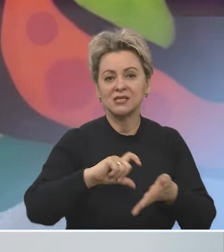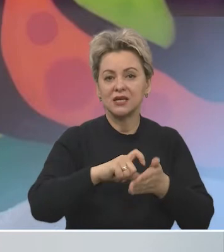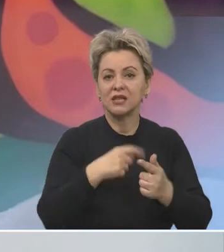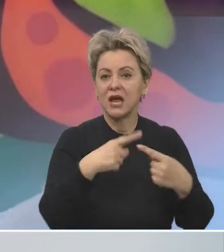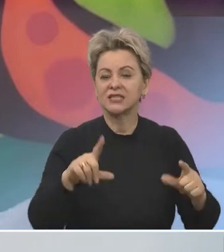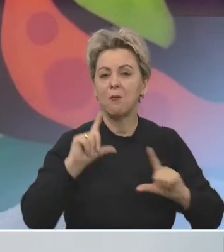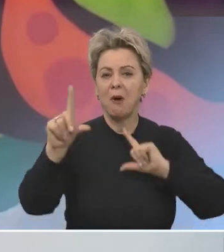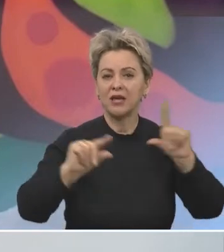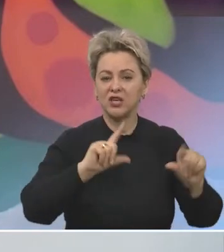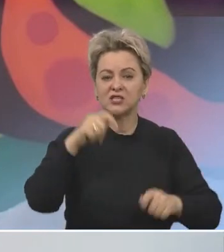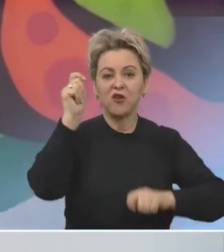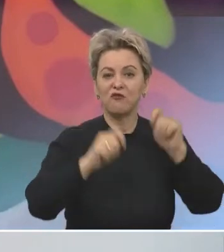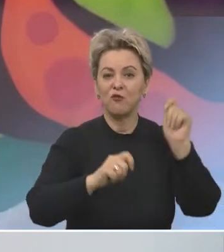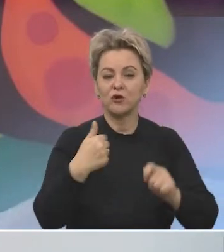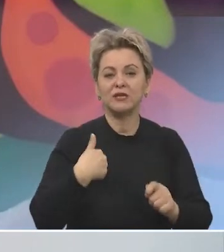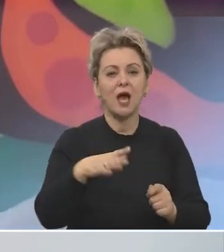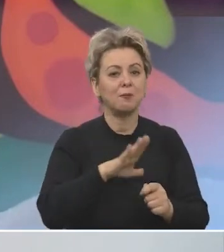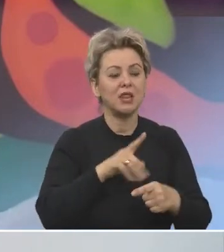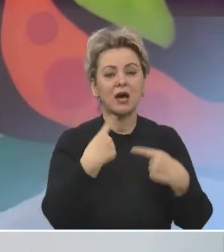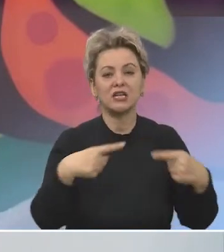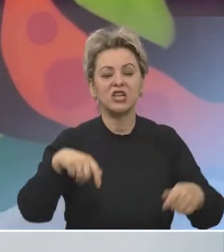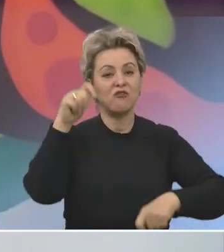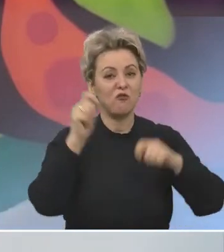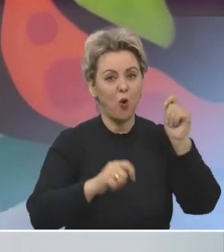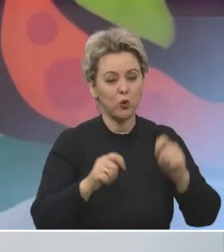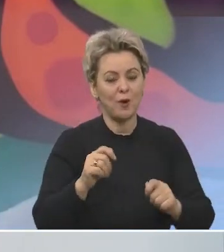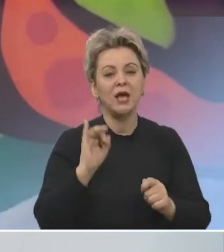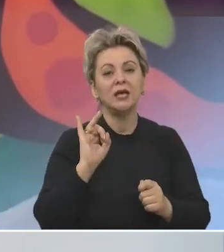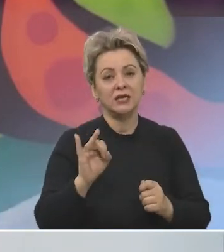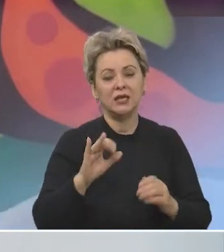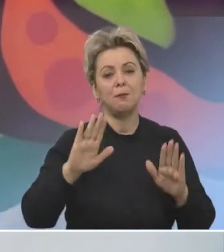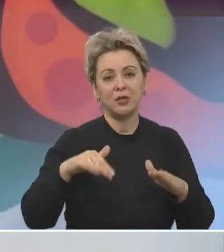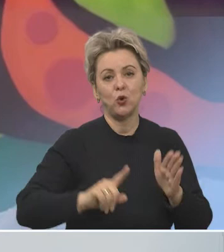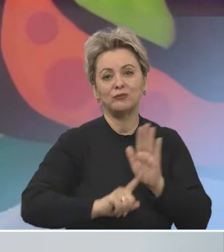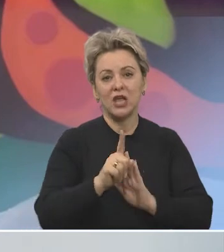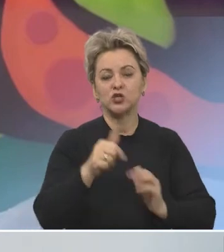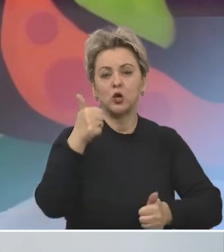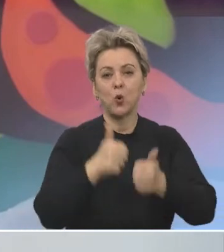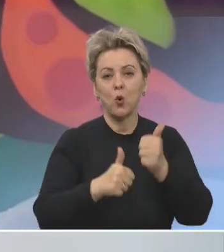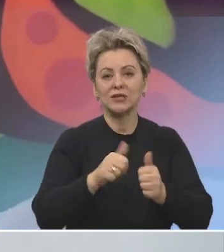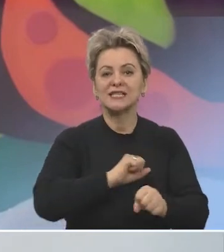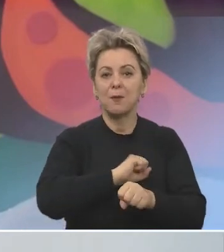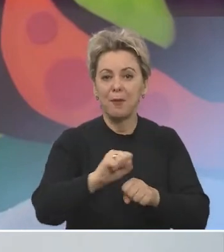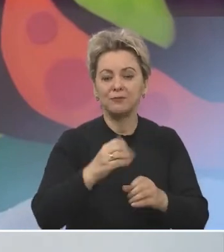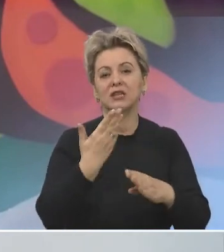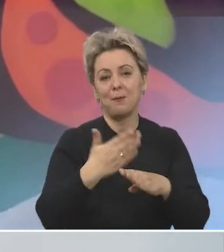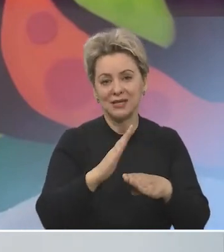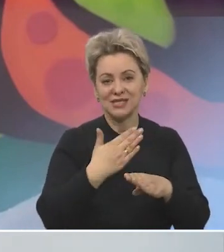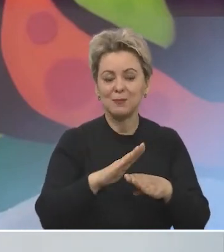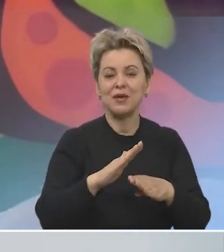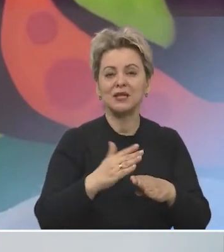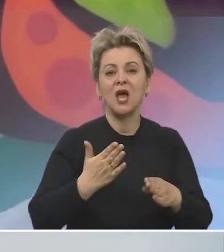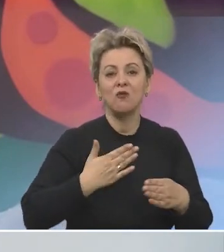мастер-классы, всякие поездки на форумы. Я была на различных форумах. И потом начались конкурсы, победы